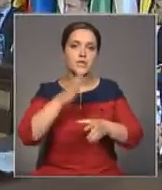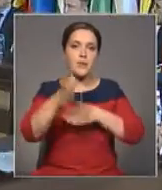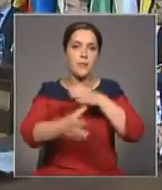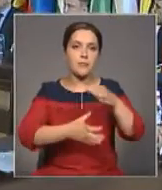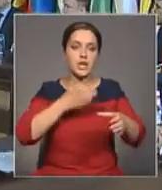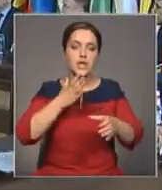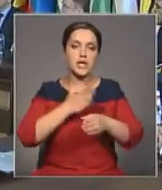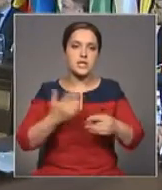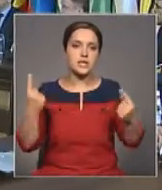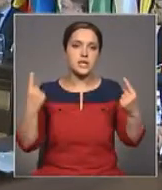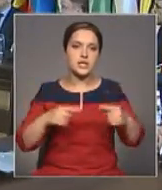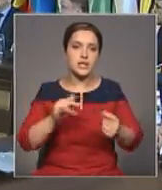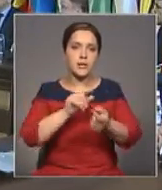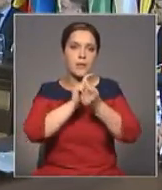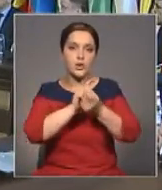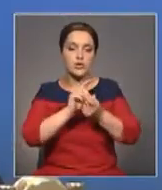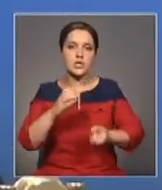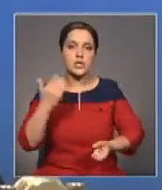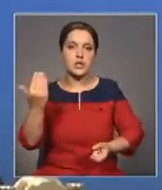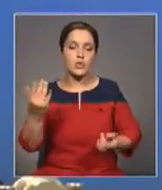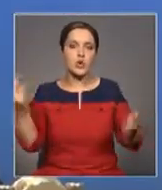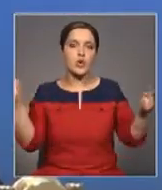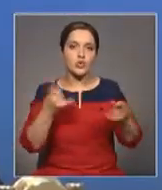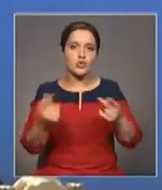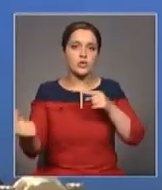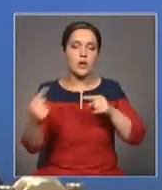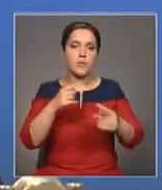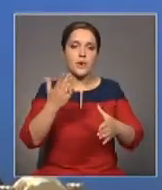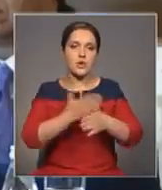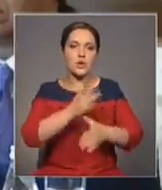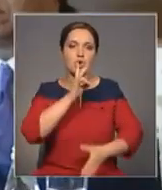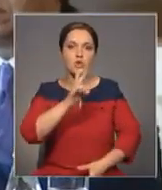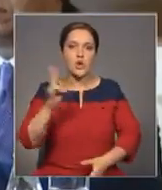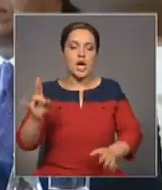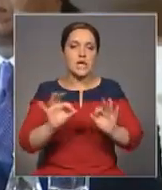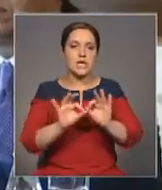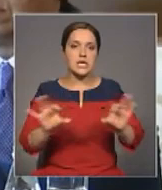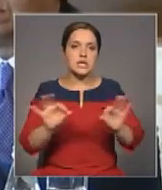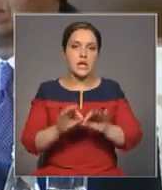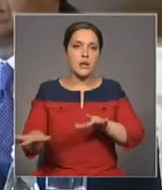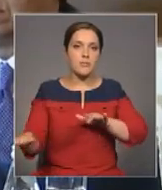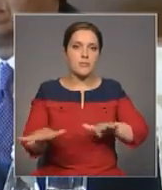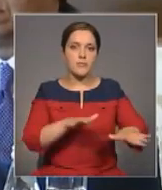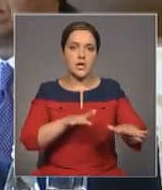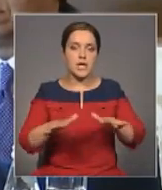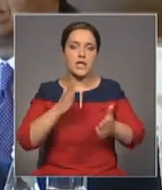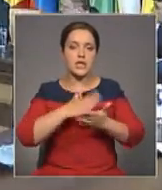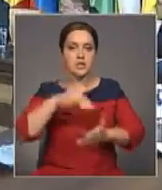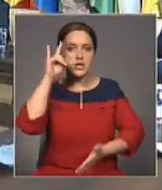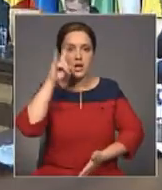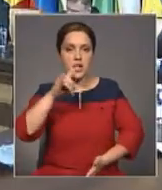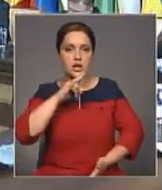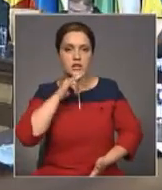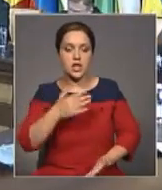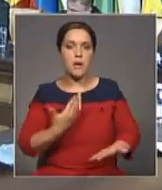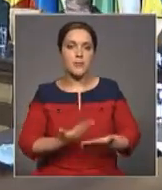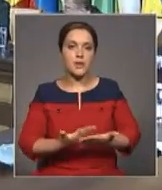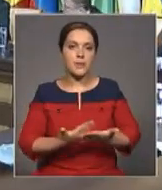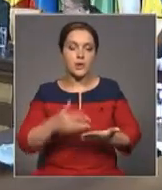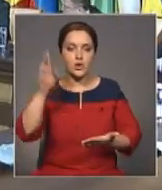глобальный кризис. И бороться с ним нужно сообща. Нурсултан Назарбаев рассказал о мерах, принимаемых в Казахстане. Так,